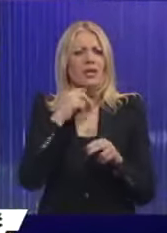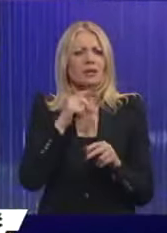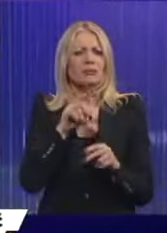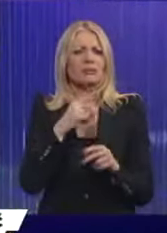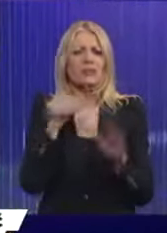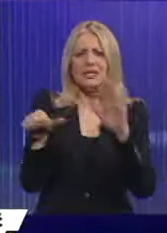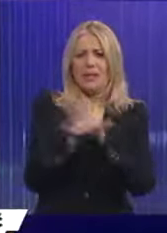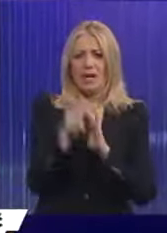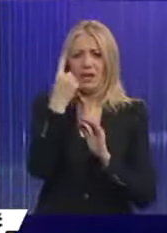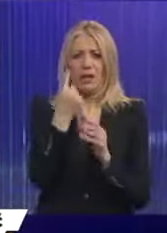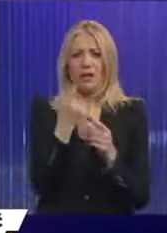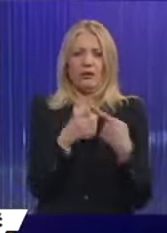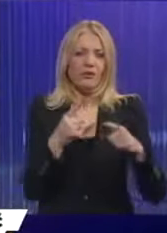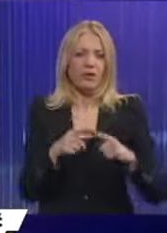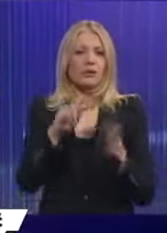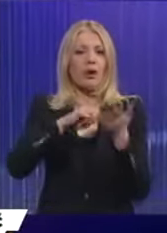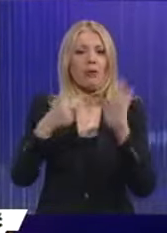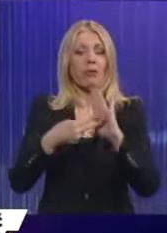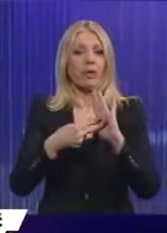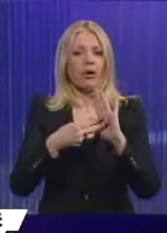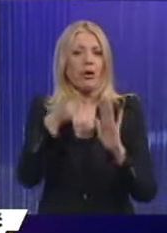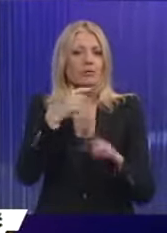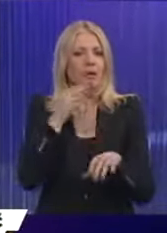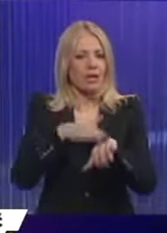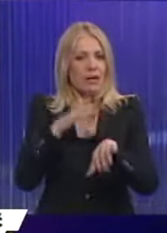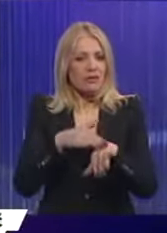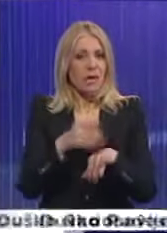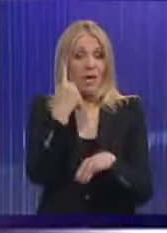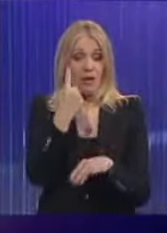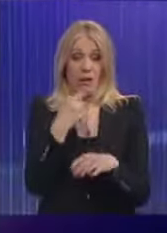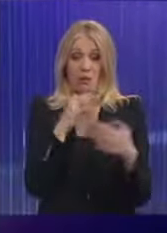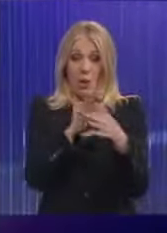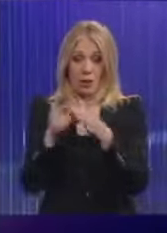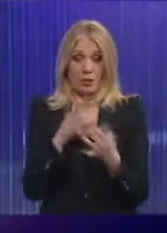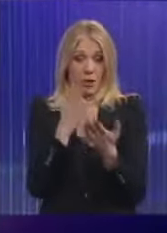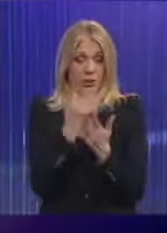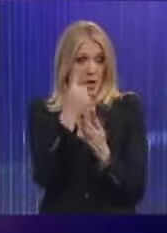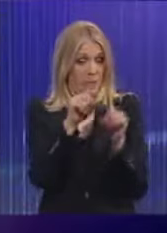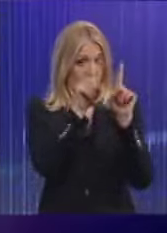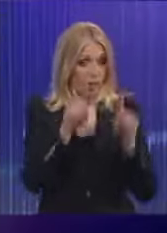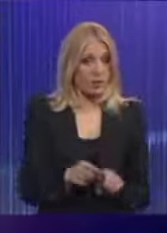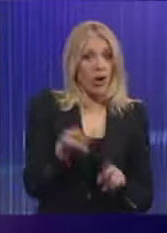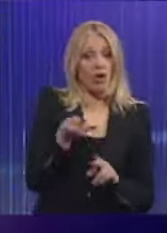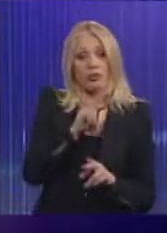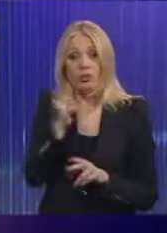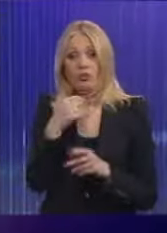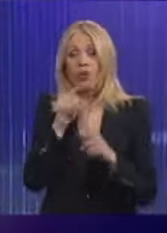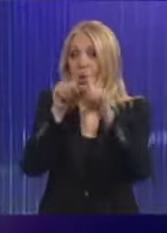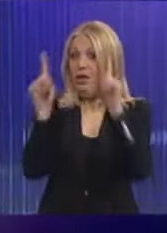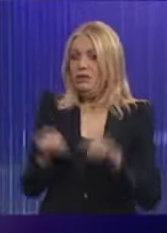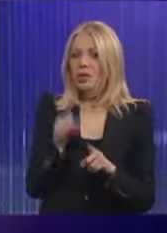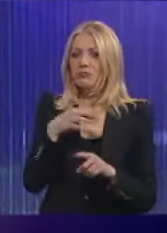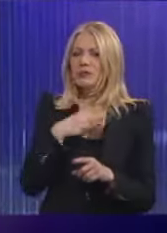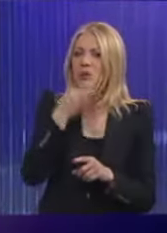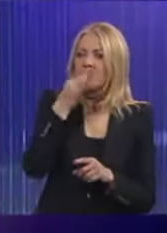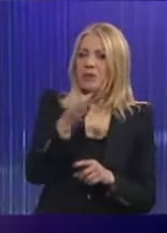jednu vrstu ovi, da kažem, političkih perverzija. Da vi sa jednom količijom budete na jedno nivo, a sa drugom na drugom, postavlje se